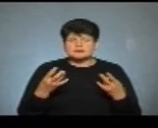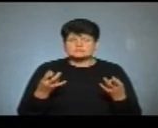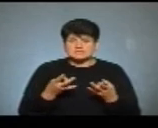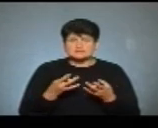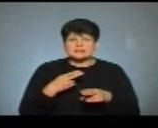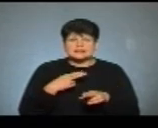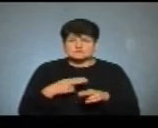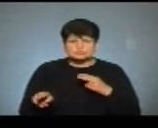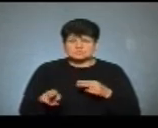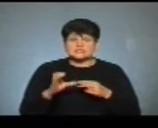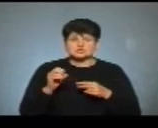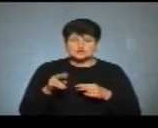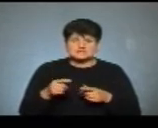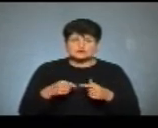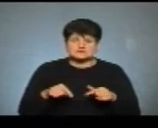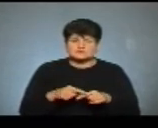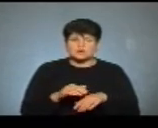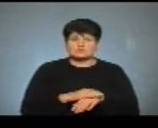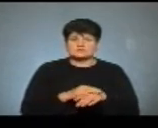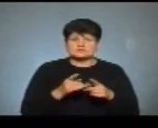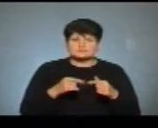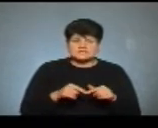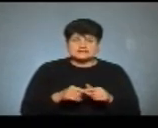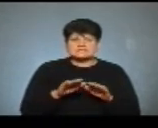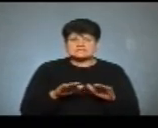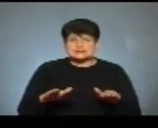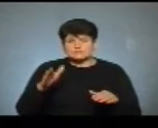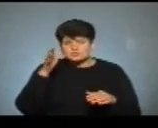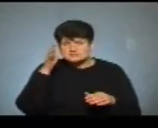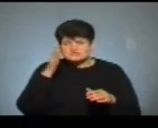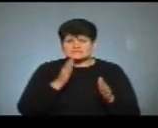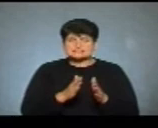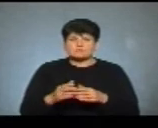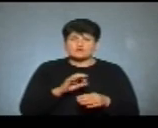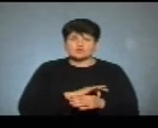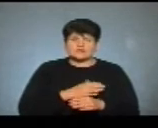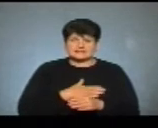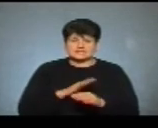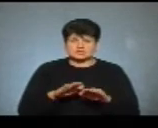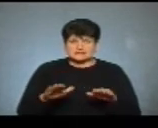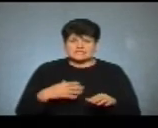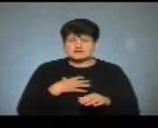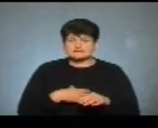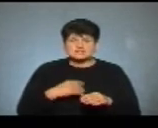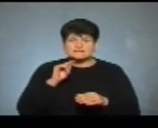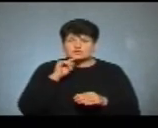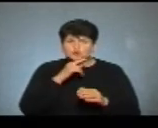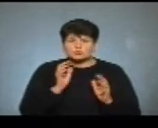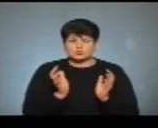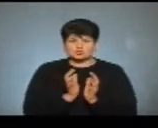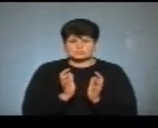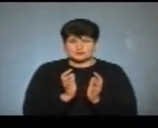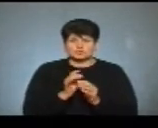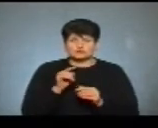ні соціальні сфери, ні гуманітарні сфери, ні системи освіти, системи виховання наших дітей. І важливу економіку зберегти.